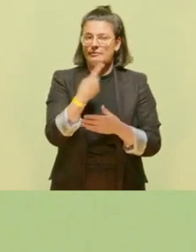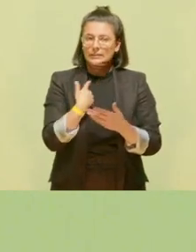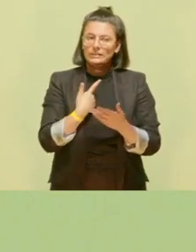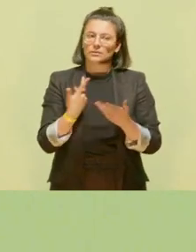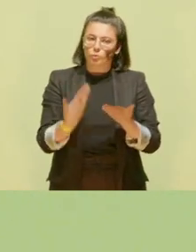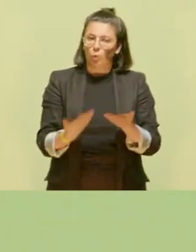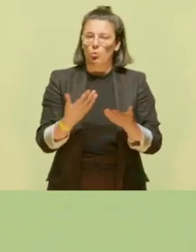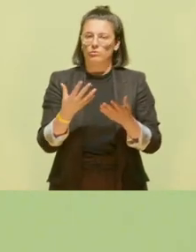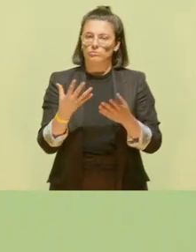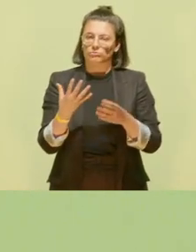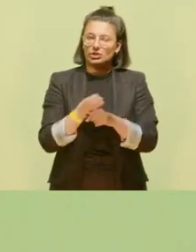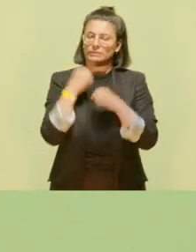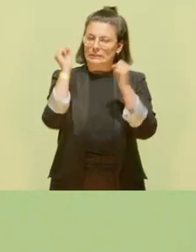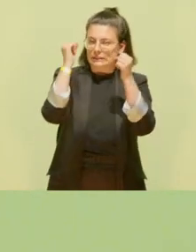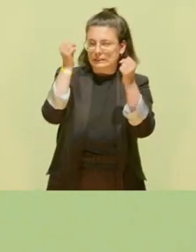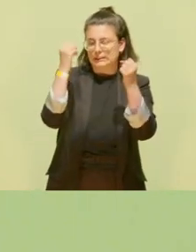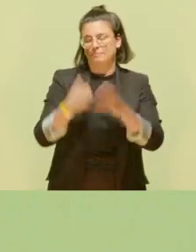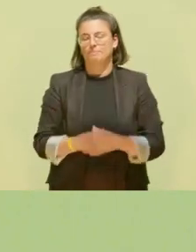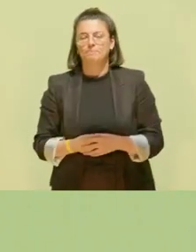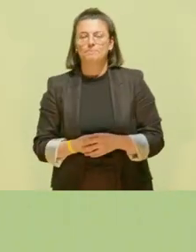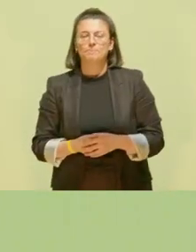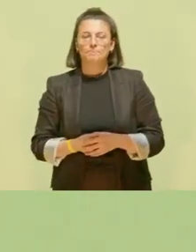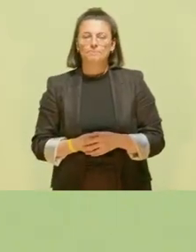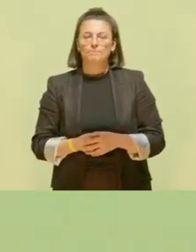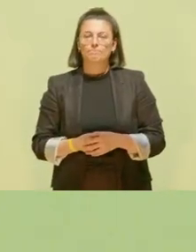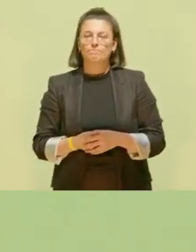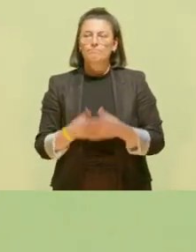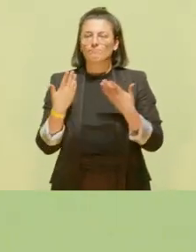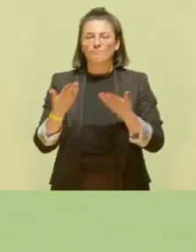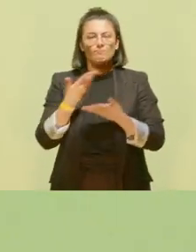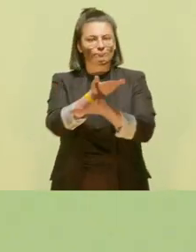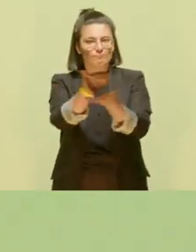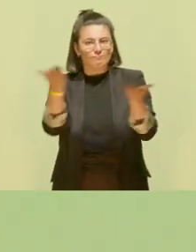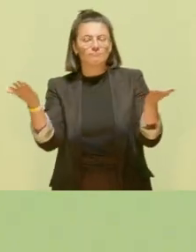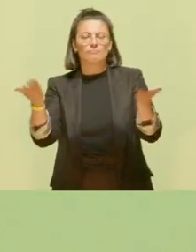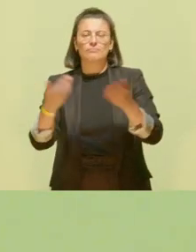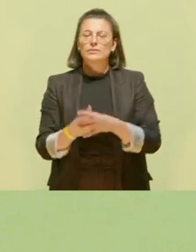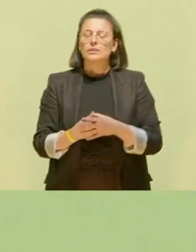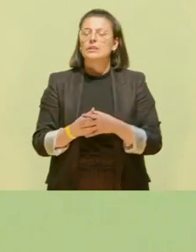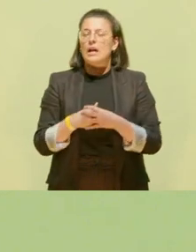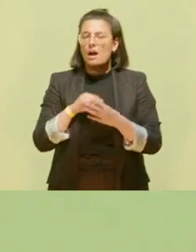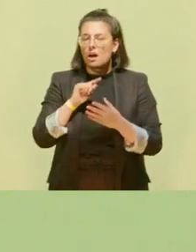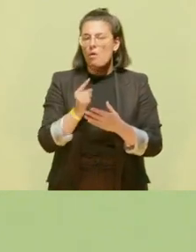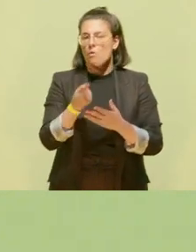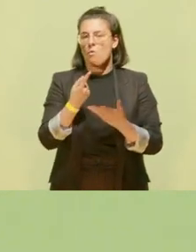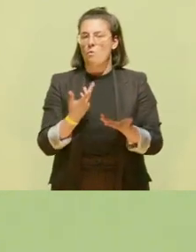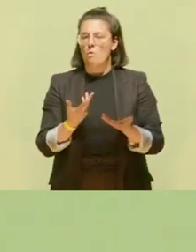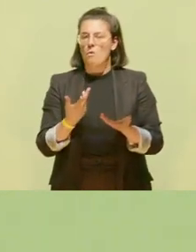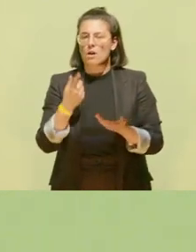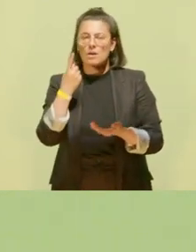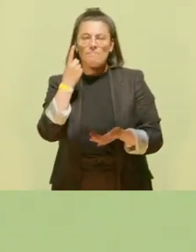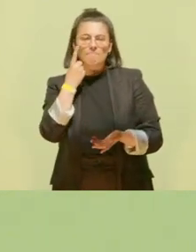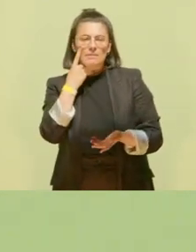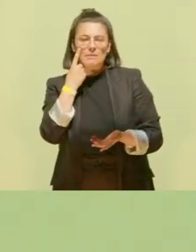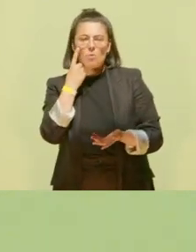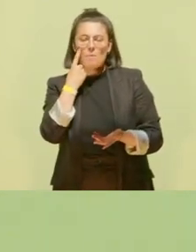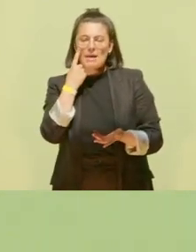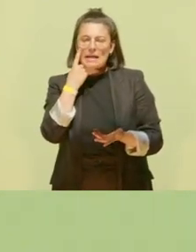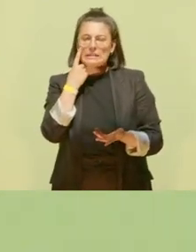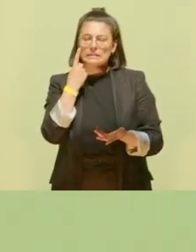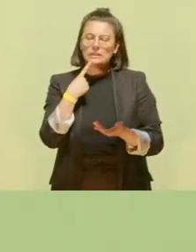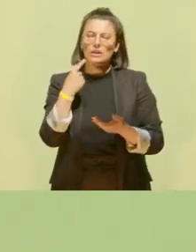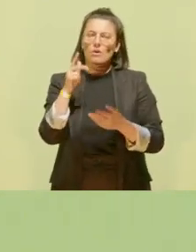antreibt. Liebe Freundinnen und Freunde, was mich natürlich auch gerade in diesem Moment